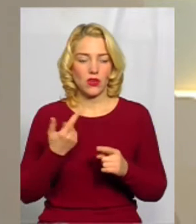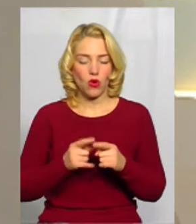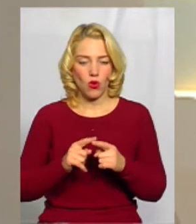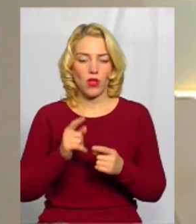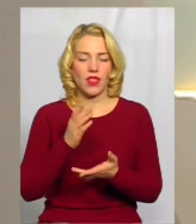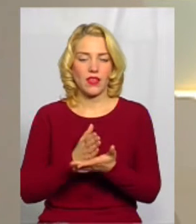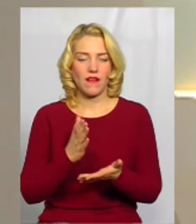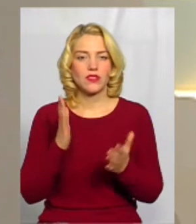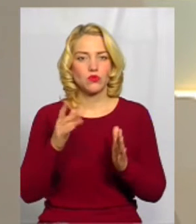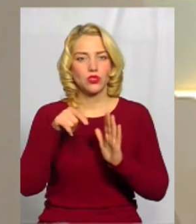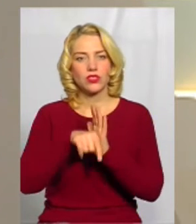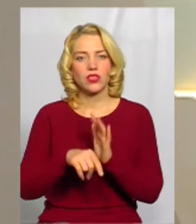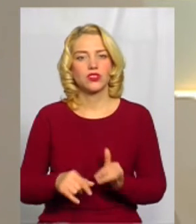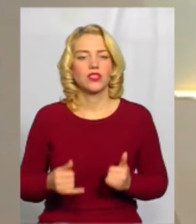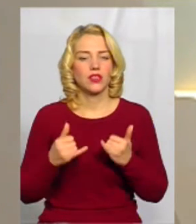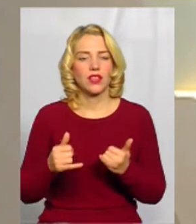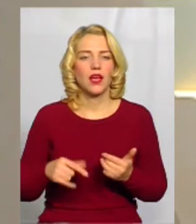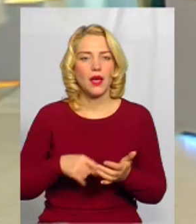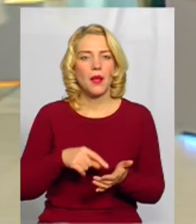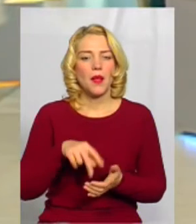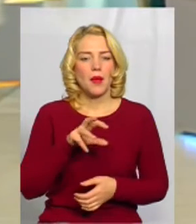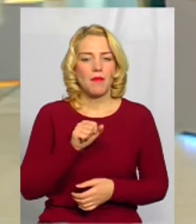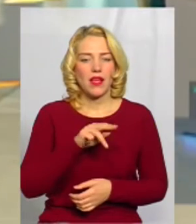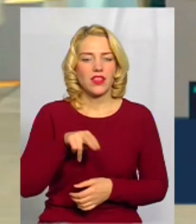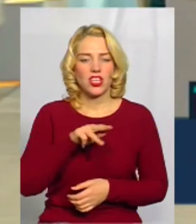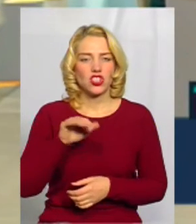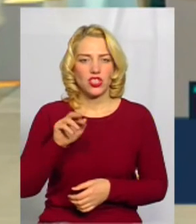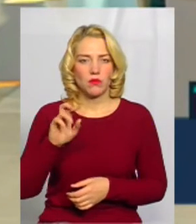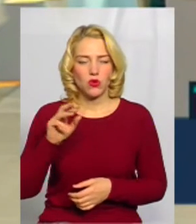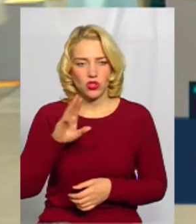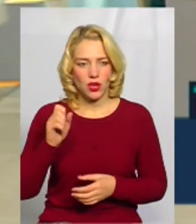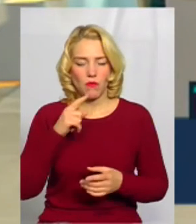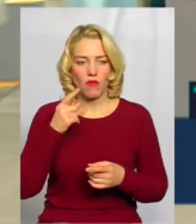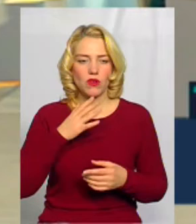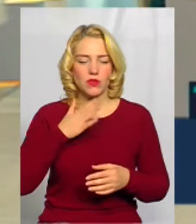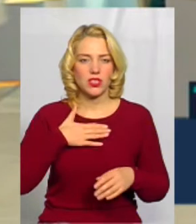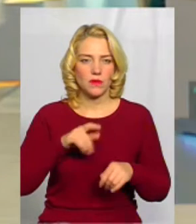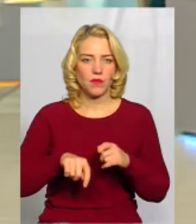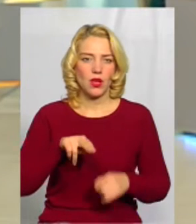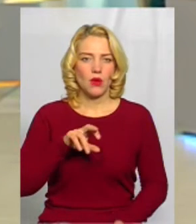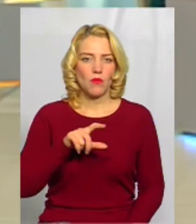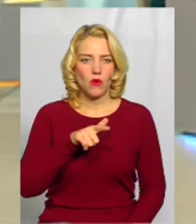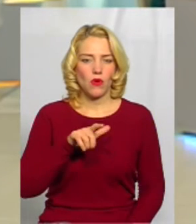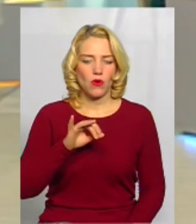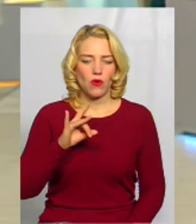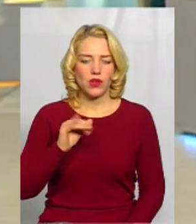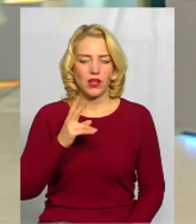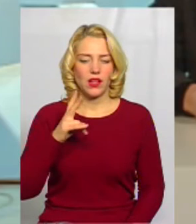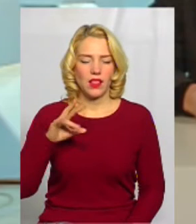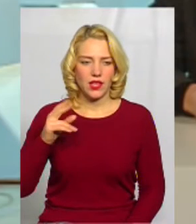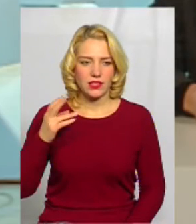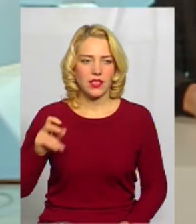означати для Меджевича, поговоримо з нашими експертами. Це Олег Погорілець, директор державного